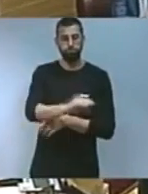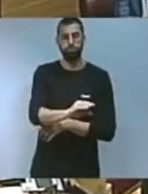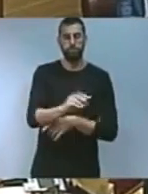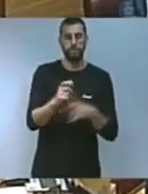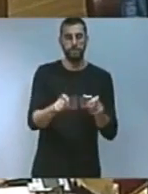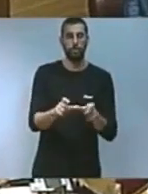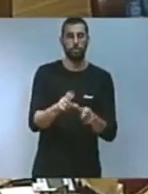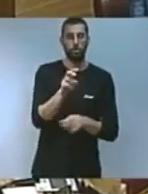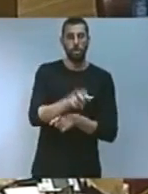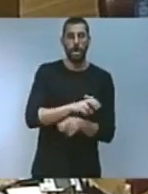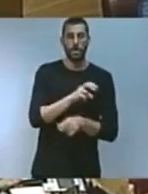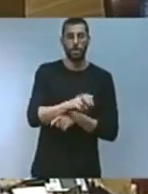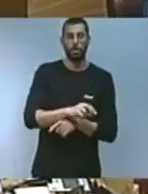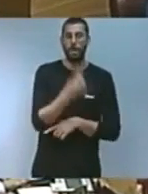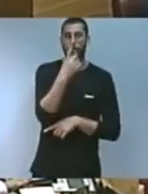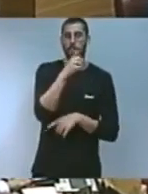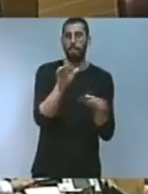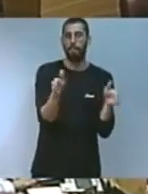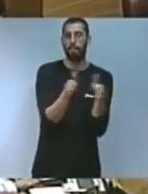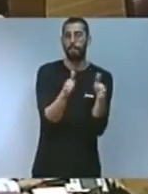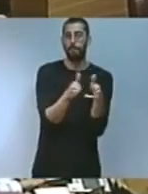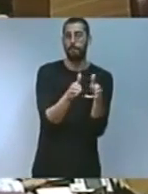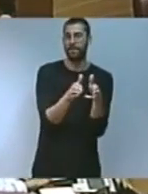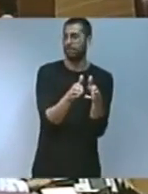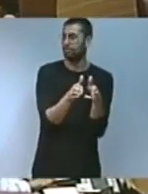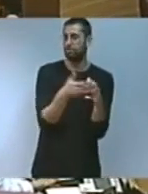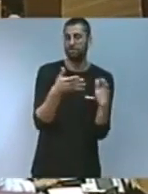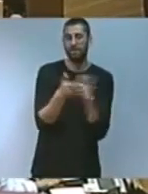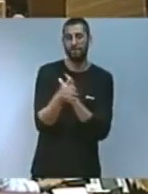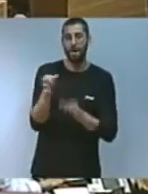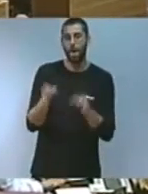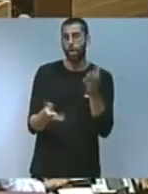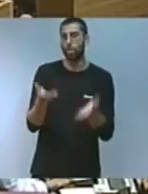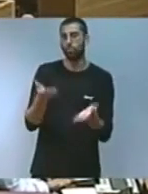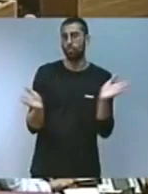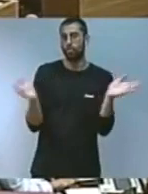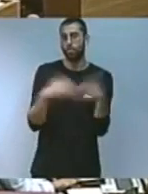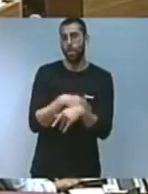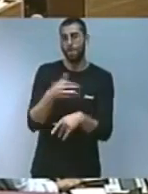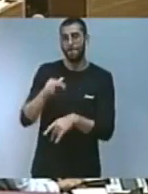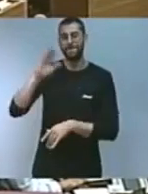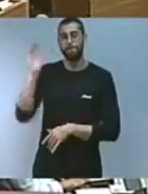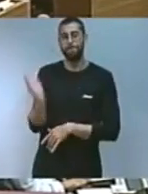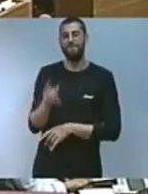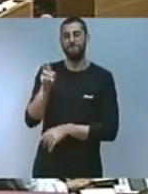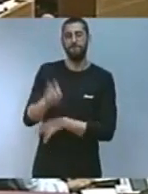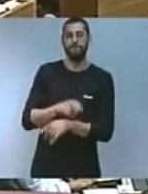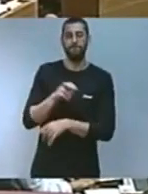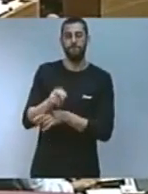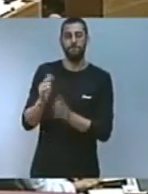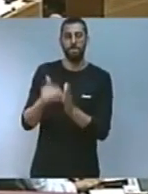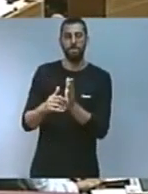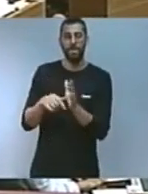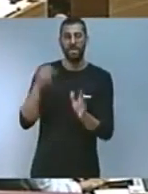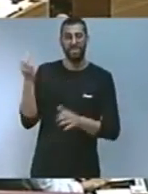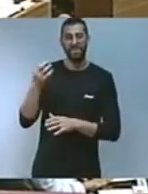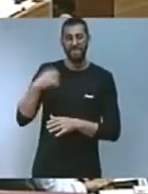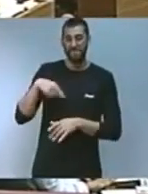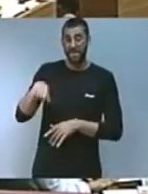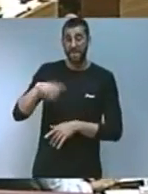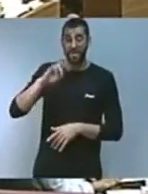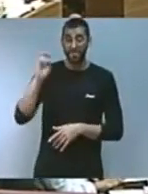seria injust i letal per a l'agricultura valenciana així que entendre la diversitat la singularitat la